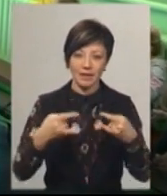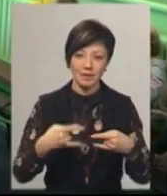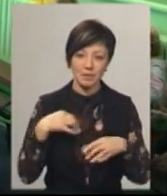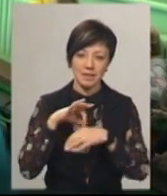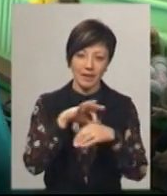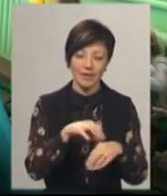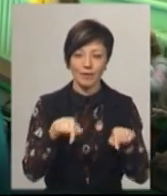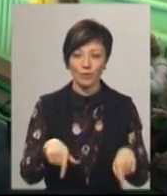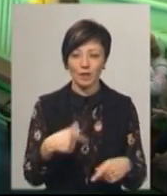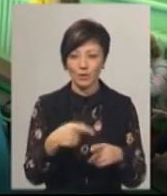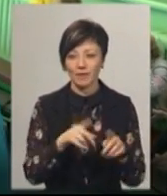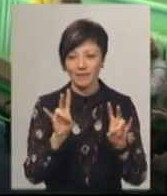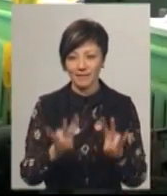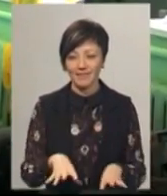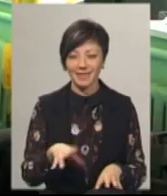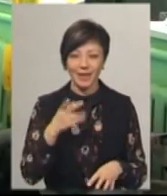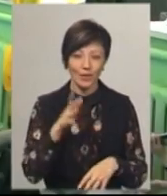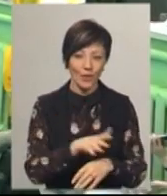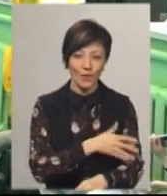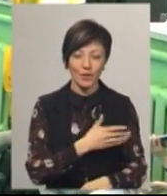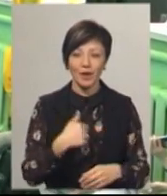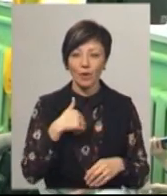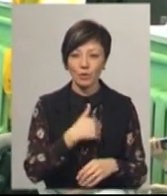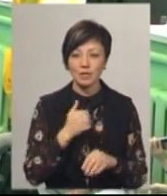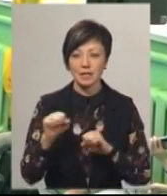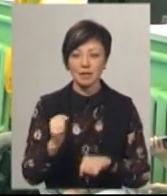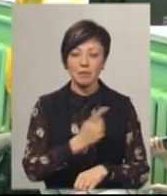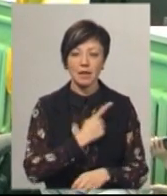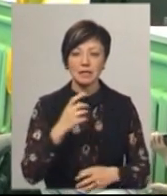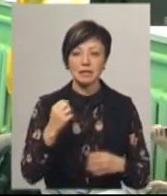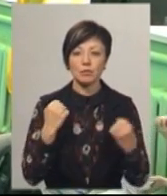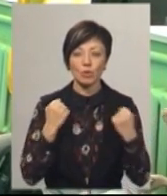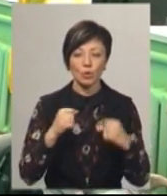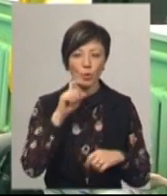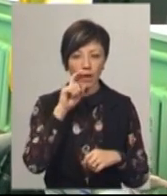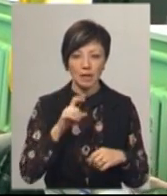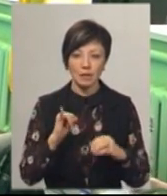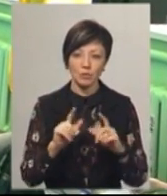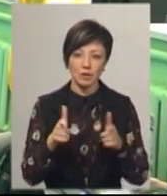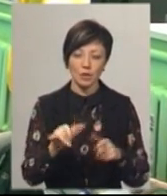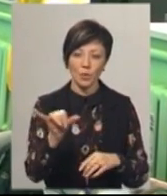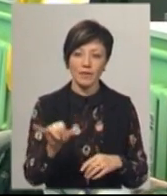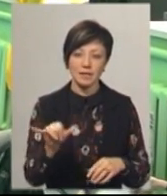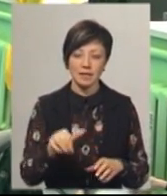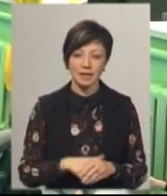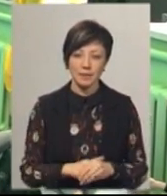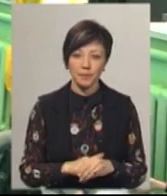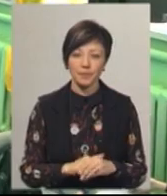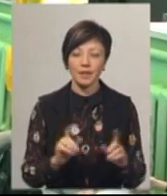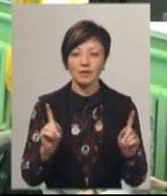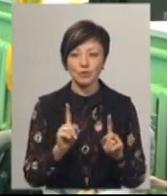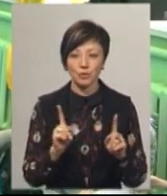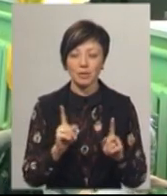завели, і от я тут затрималась надовго. Я хочу захистити майстер спорту України та поступити в університет, щоб